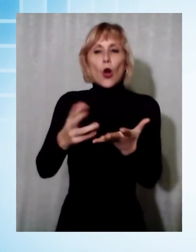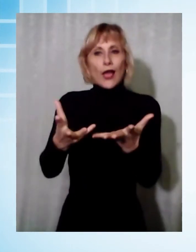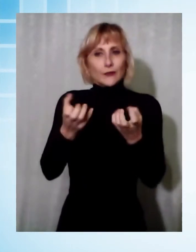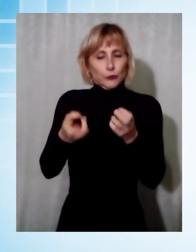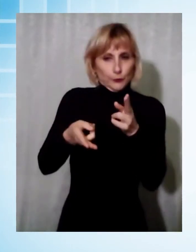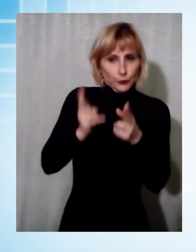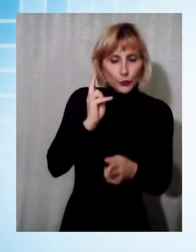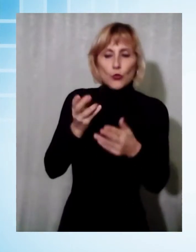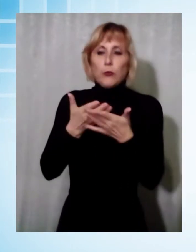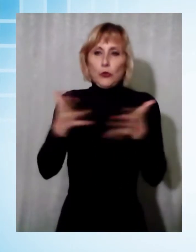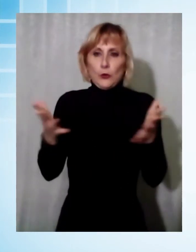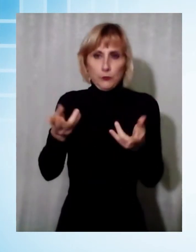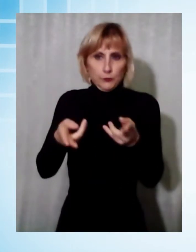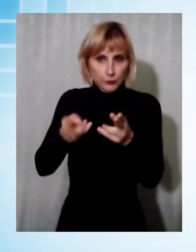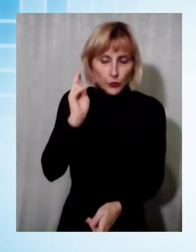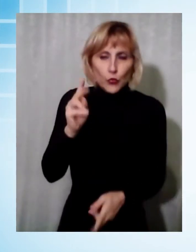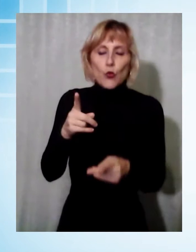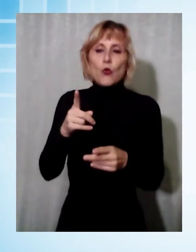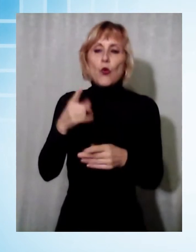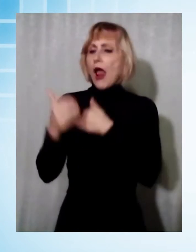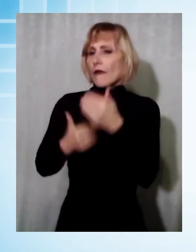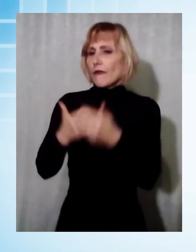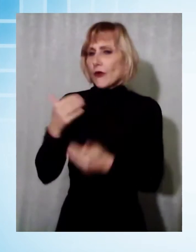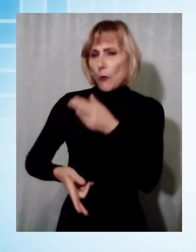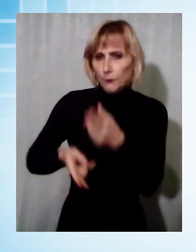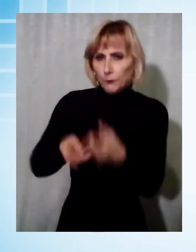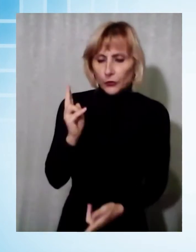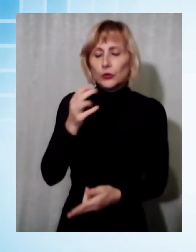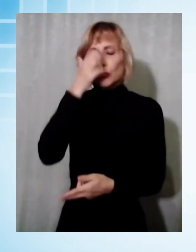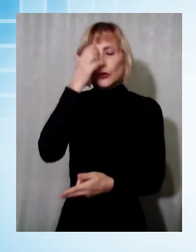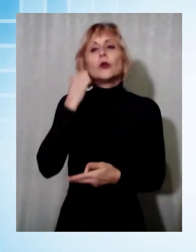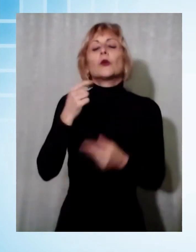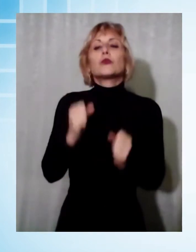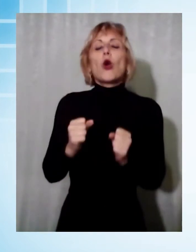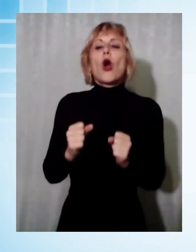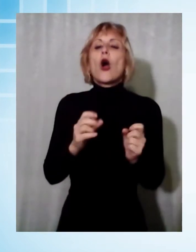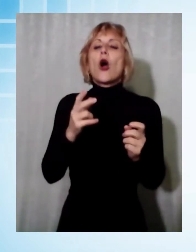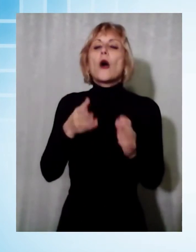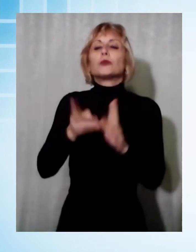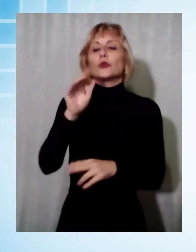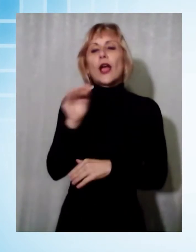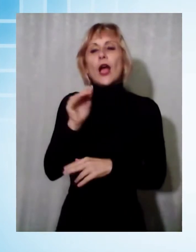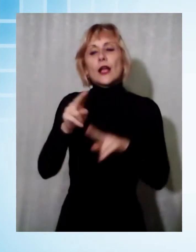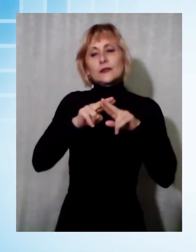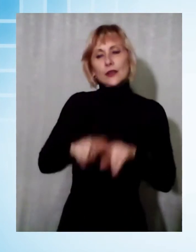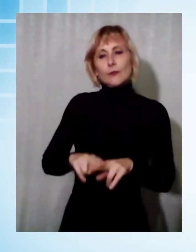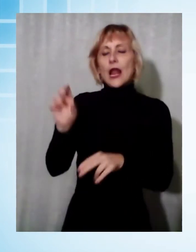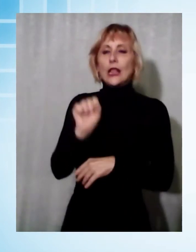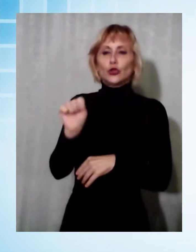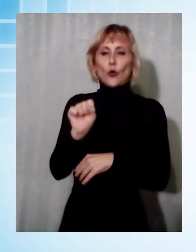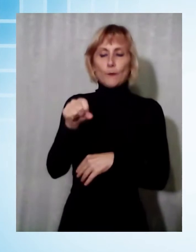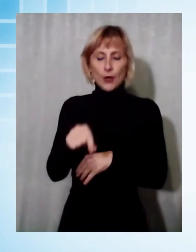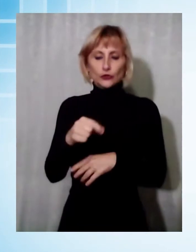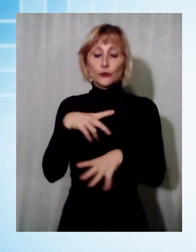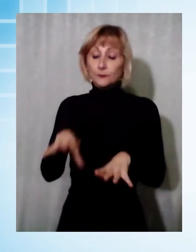scuola all'avanguardia potremo avere più ragazzi che restano qui sul territorio di Alto Pascio. I problemi che avevamo trovato